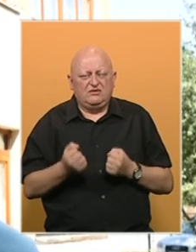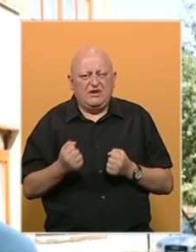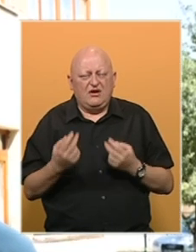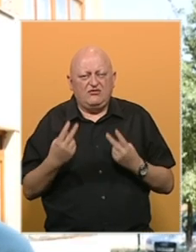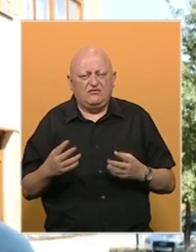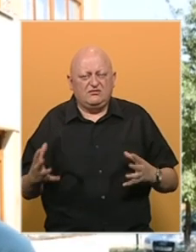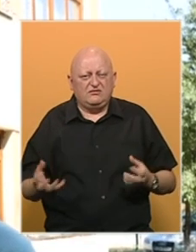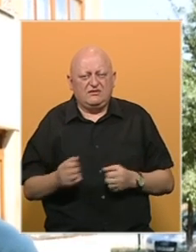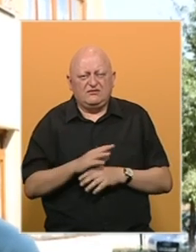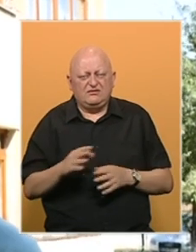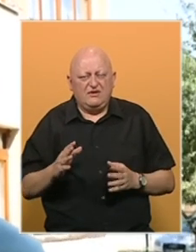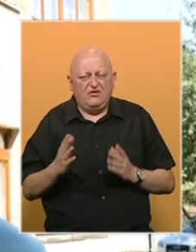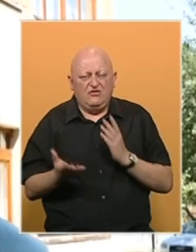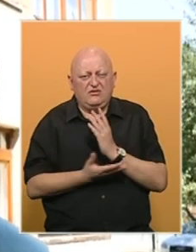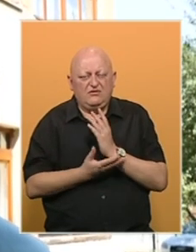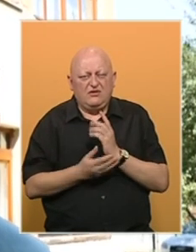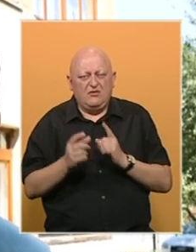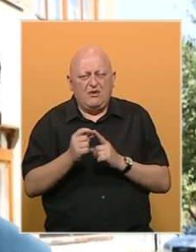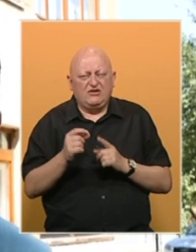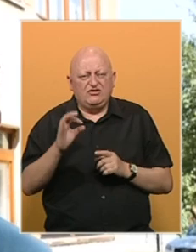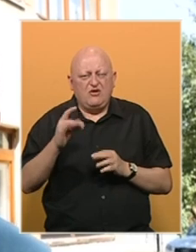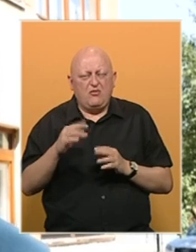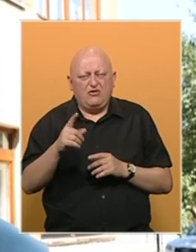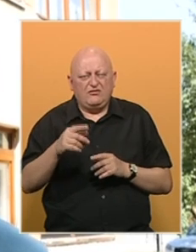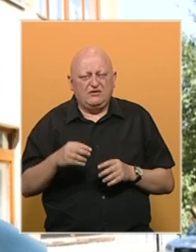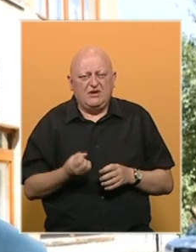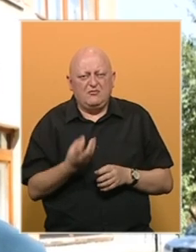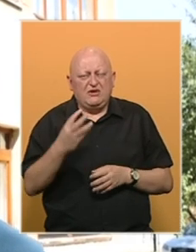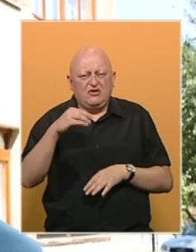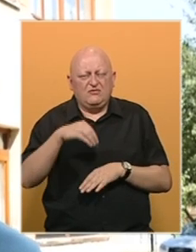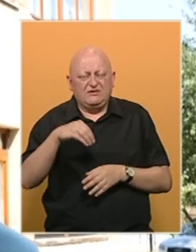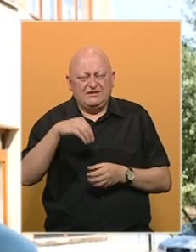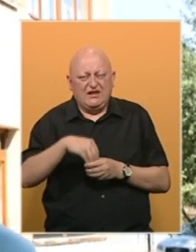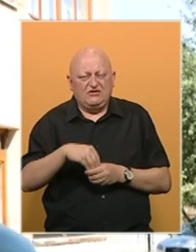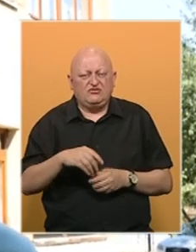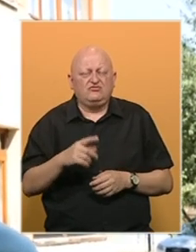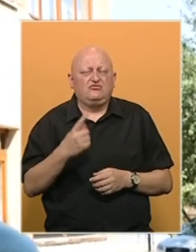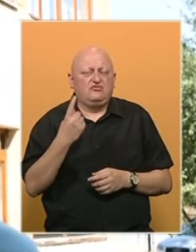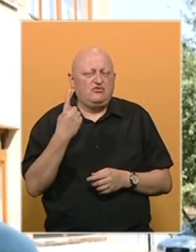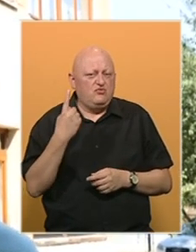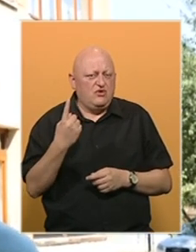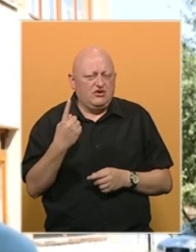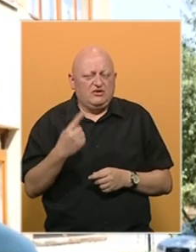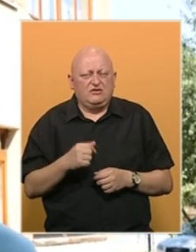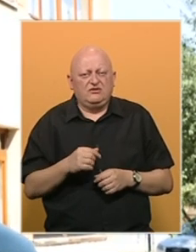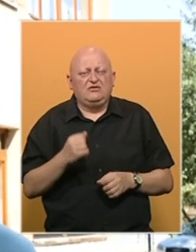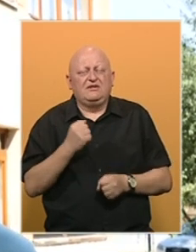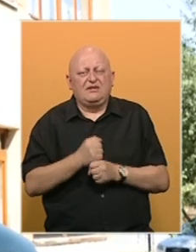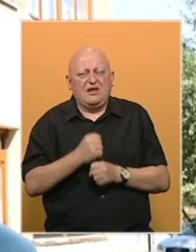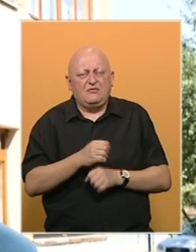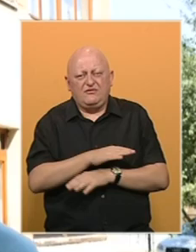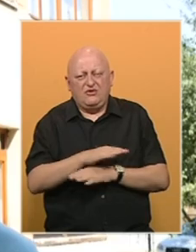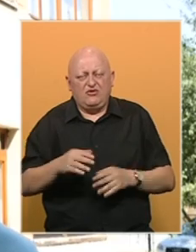važno spasti svako stablo Pančiće omorike na tom prirovnom staništu i ujedno učiniti